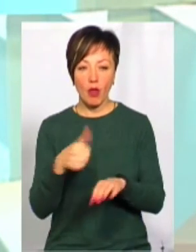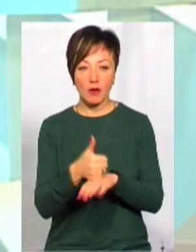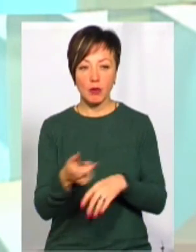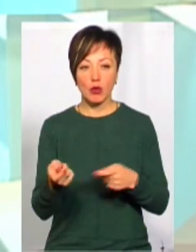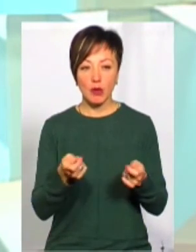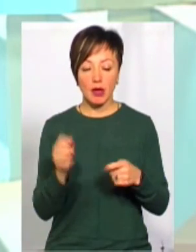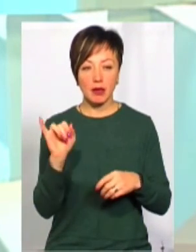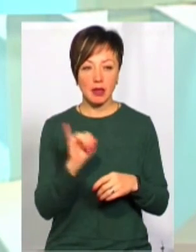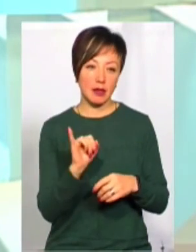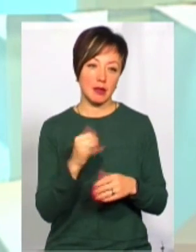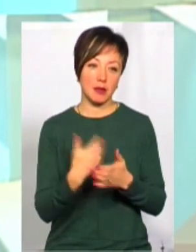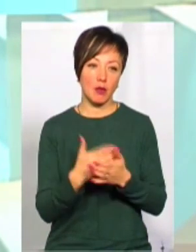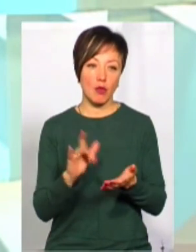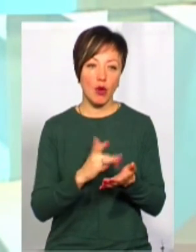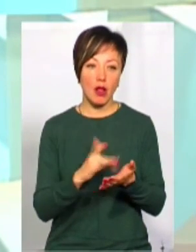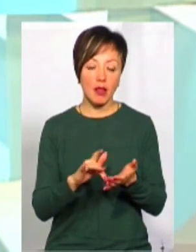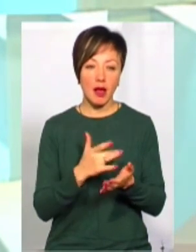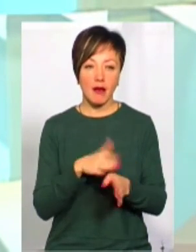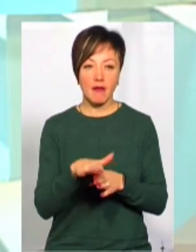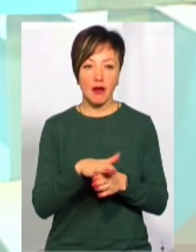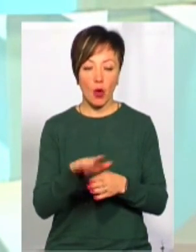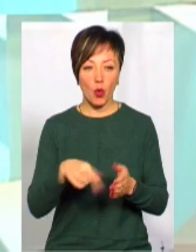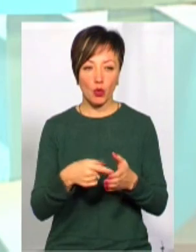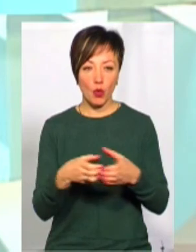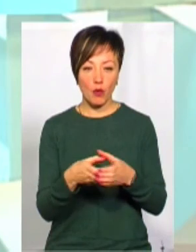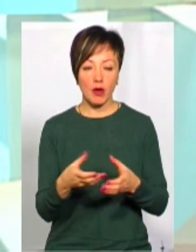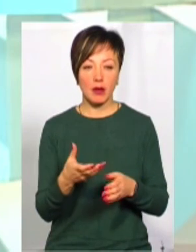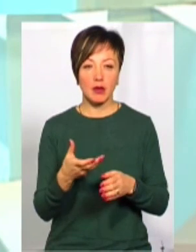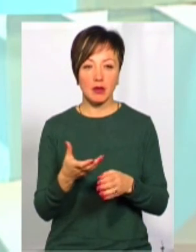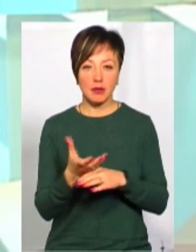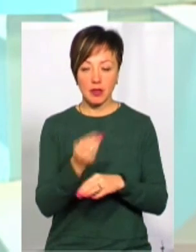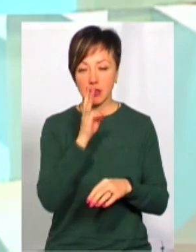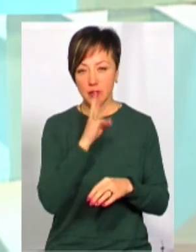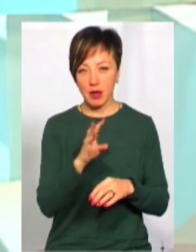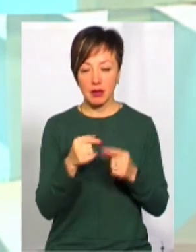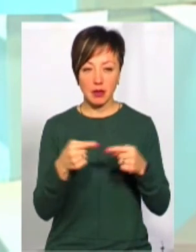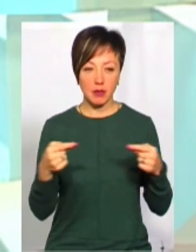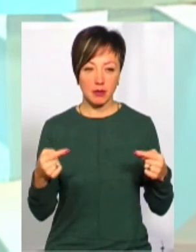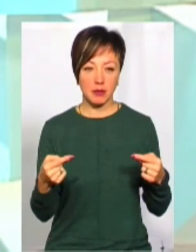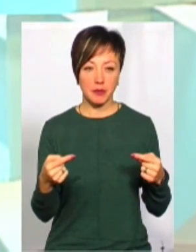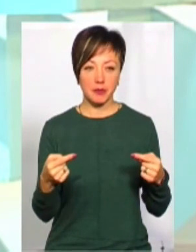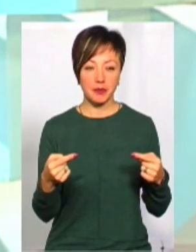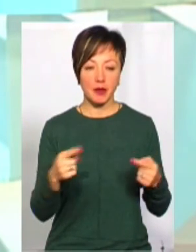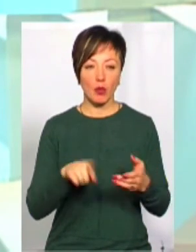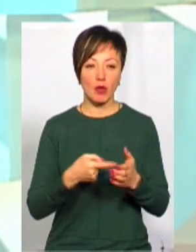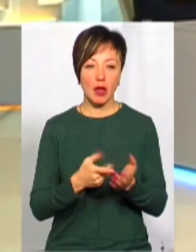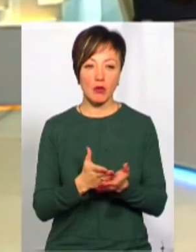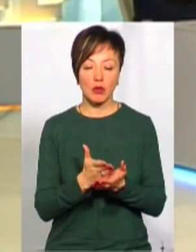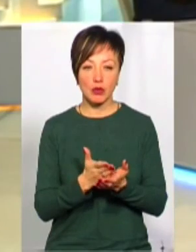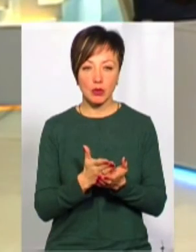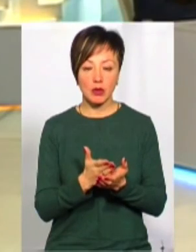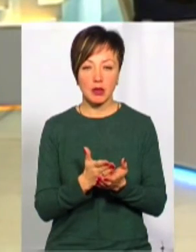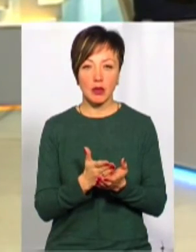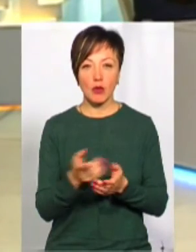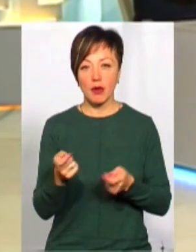головним розпорядником, і, скажімо, бухгалтерія виконкому нараховує і виплачує заробітну плату, і проплачує комунальні послуги,